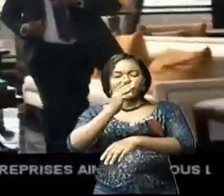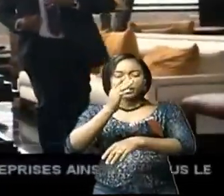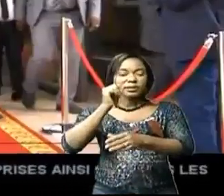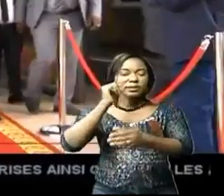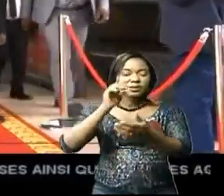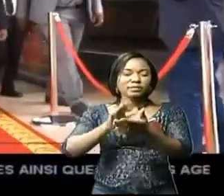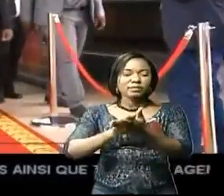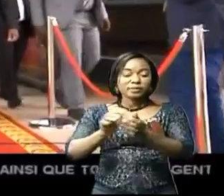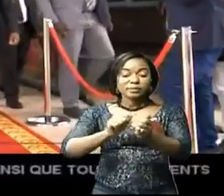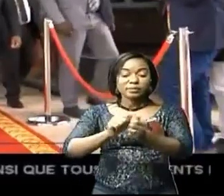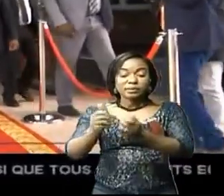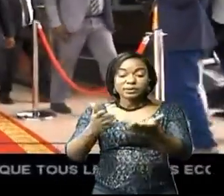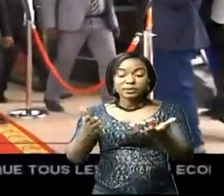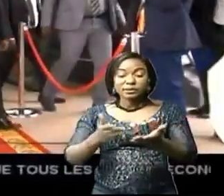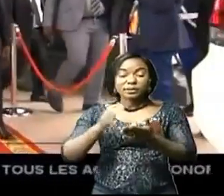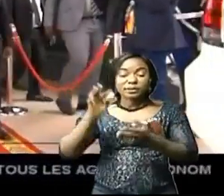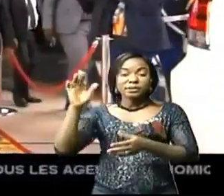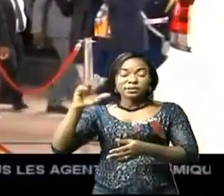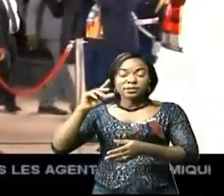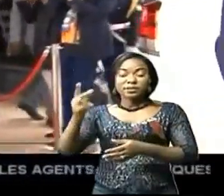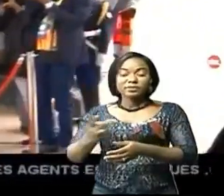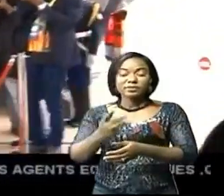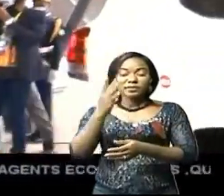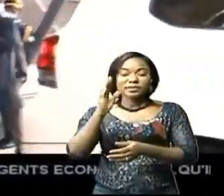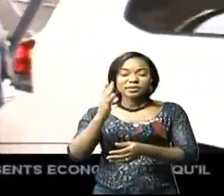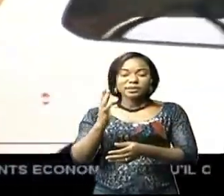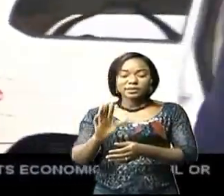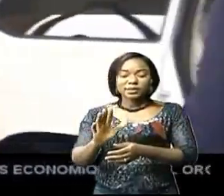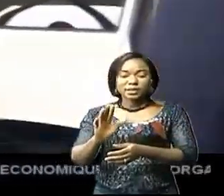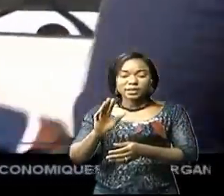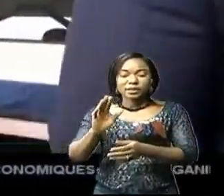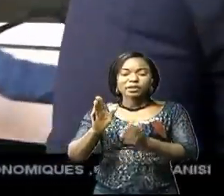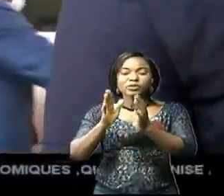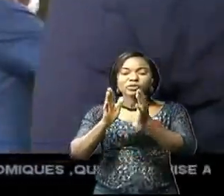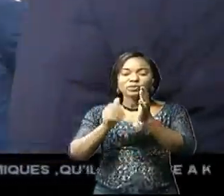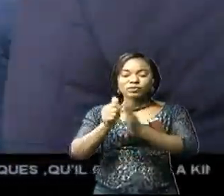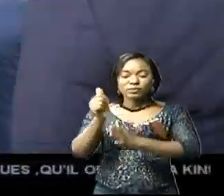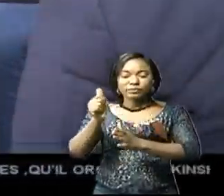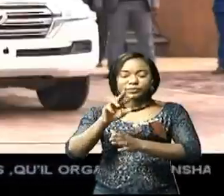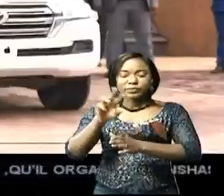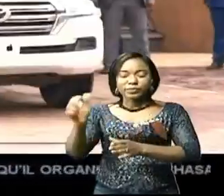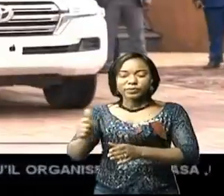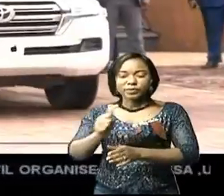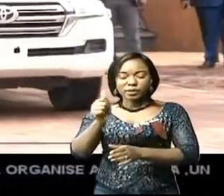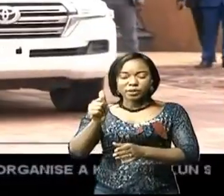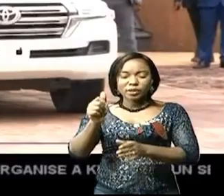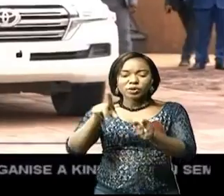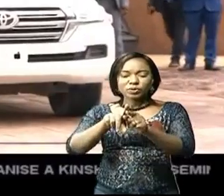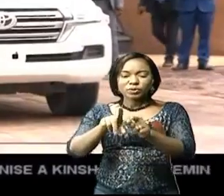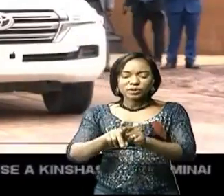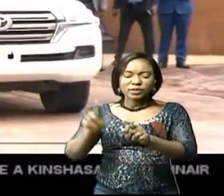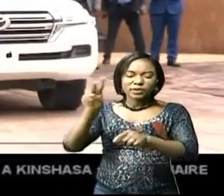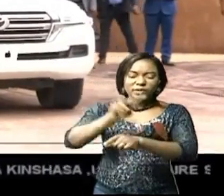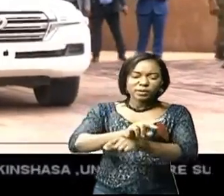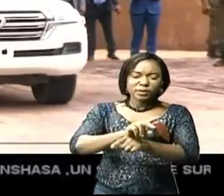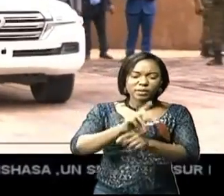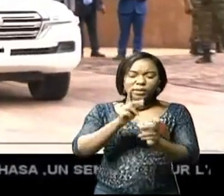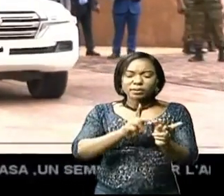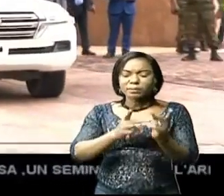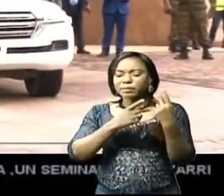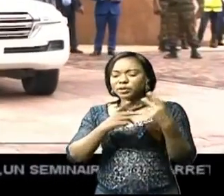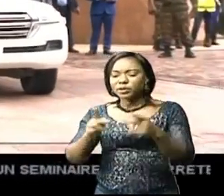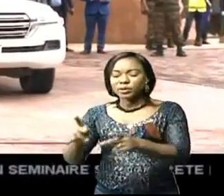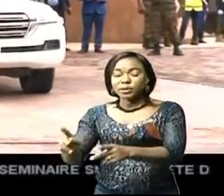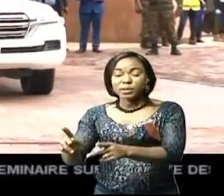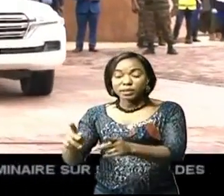à Kinshasa ce 25 novembre 2021. Forum axé sur les violences sexuelles en période des conflits, au mariage